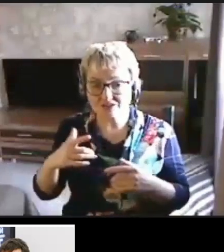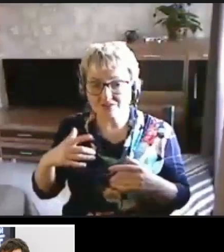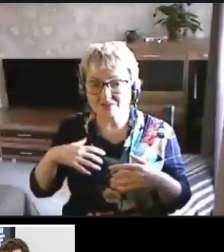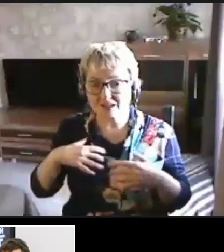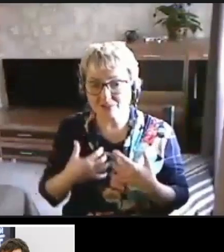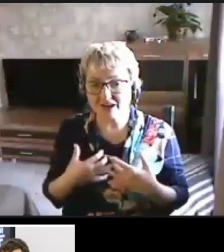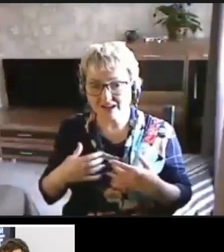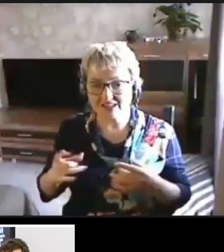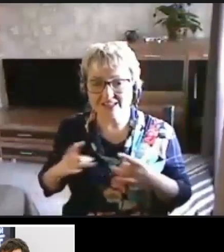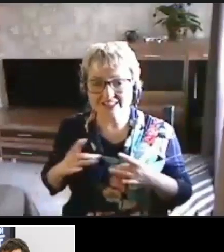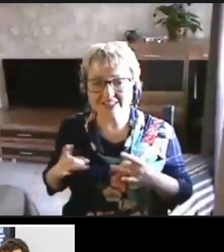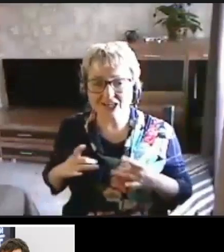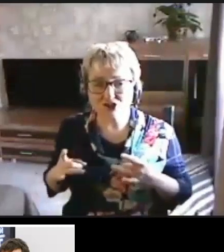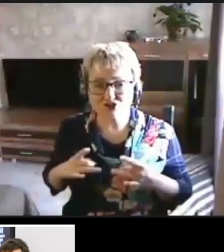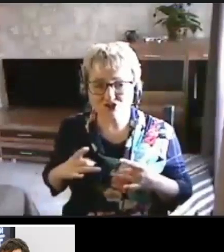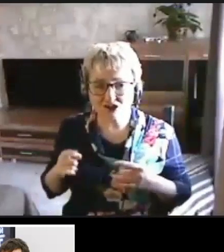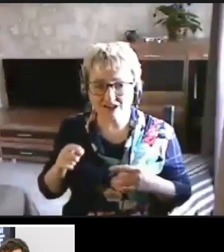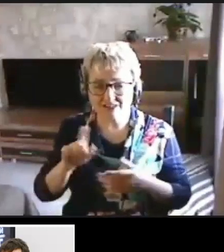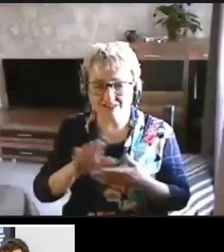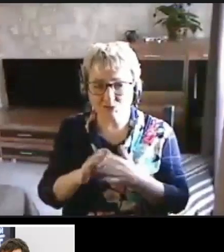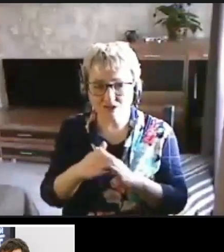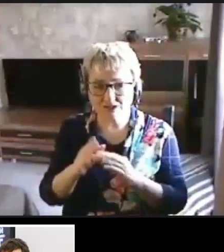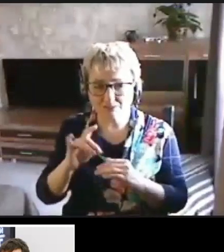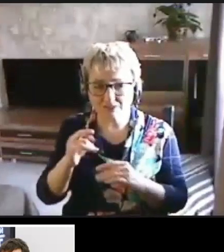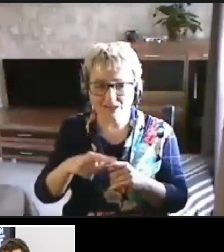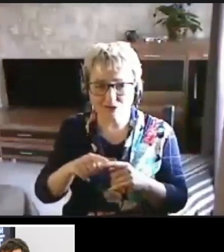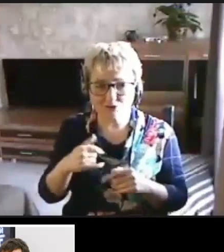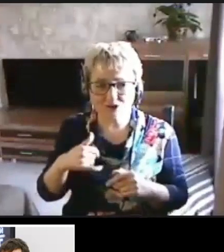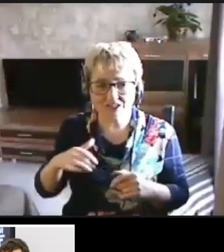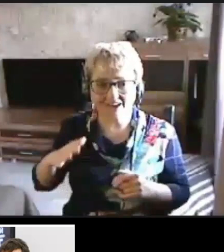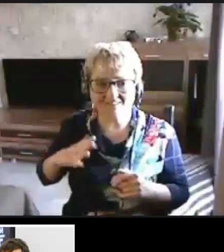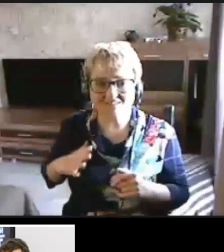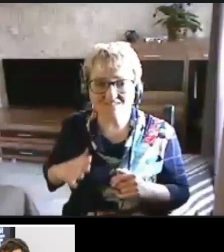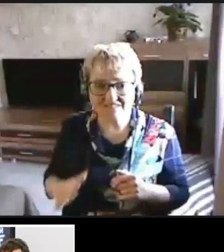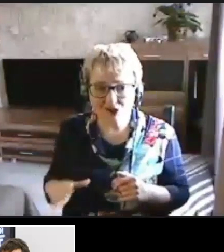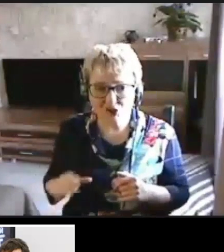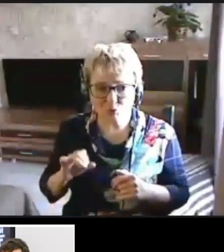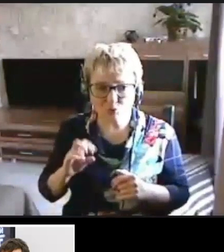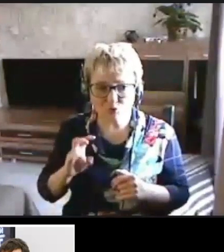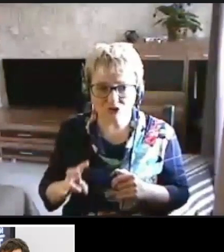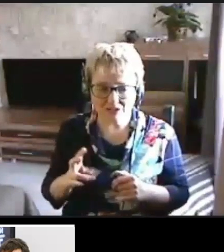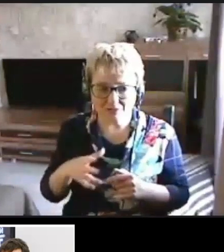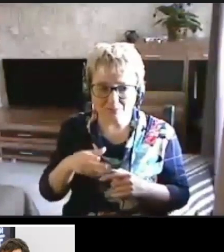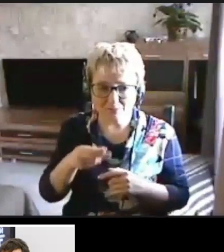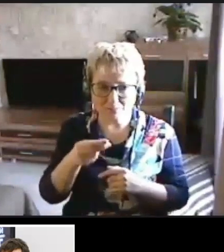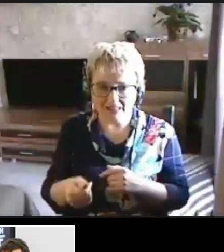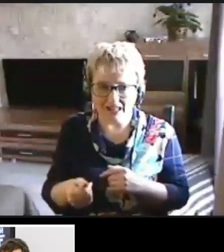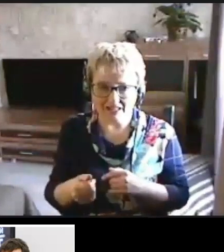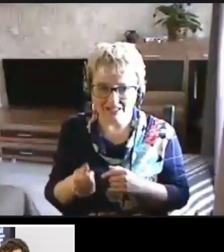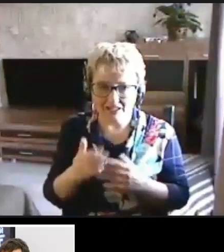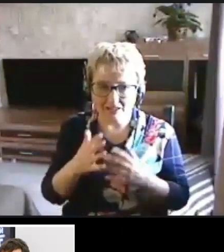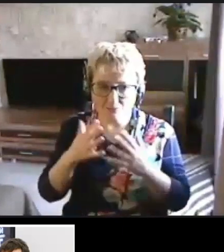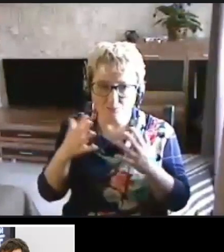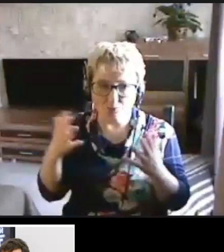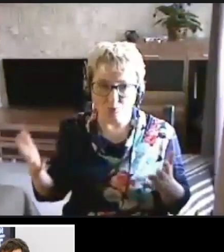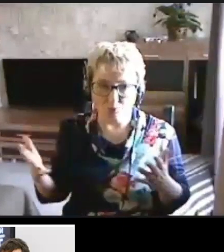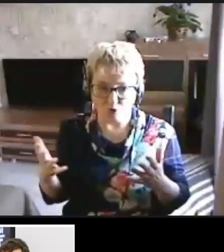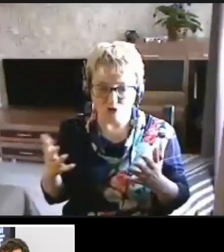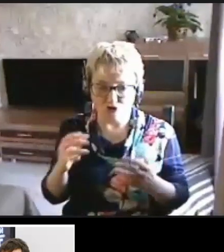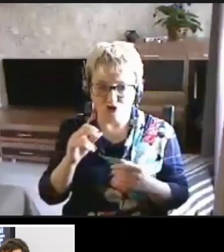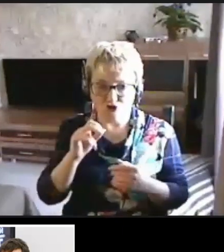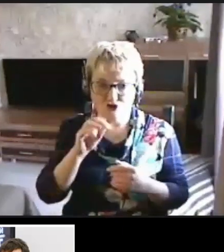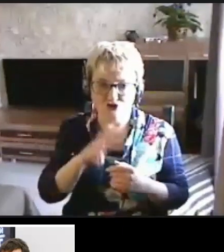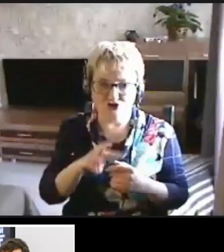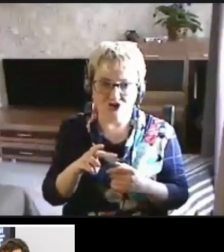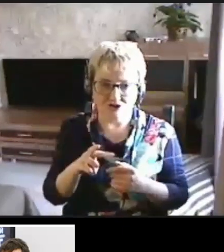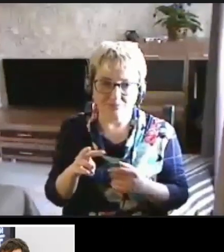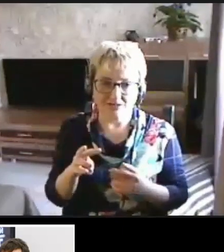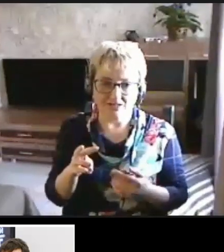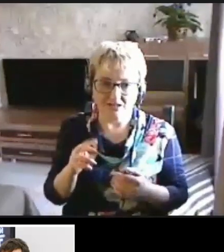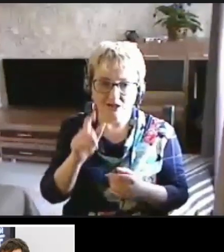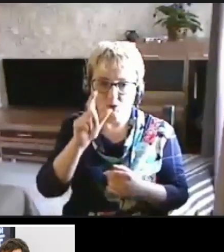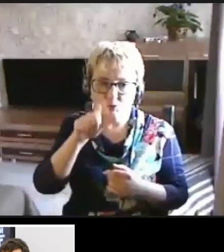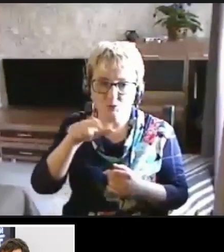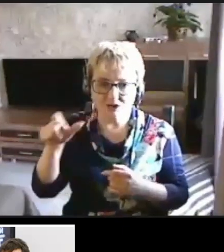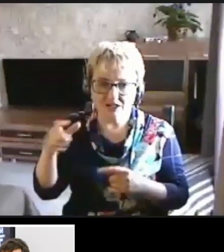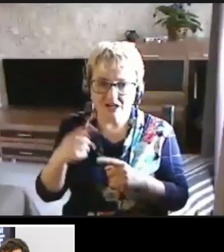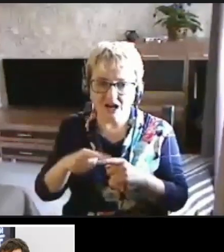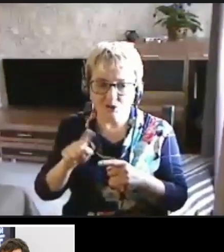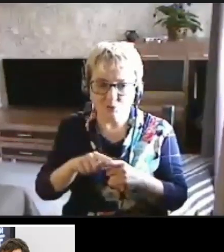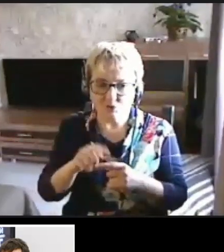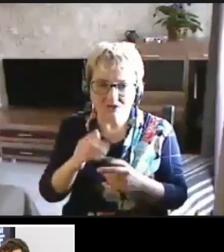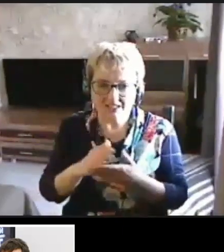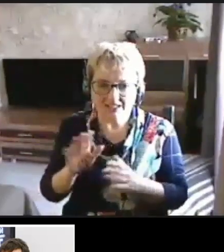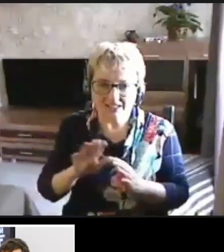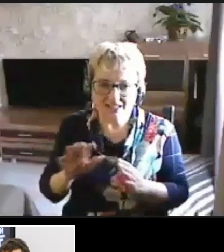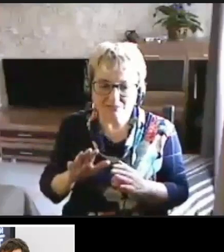раздражает ситуация, при которой я вынужден платить больше, чем люди, которые не